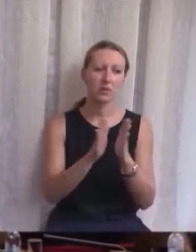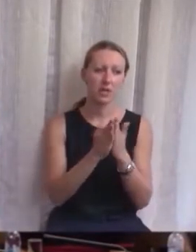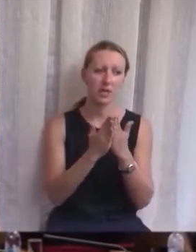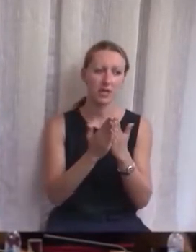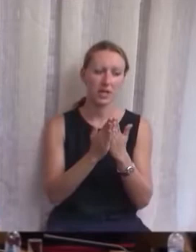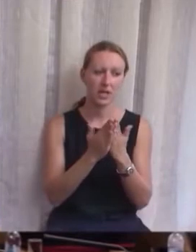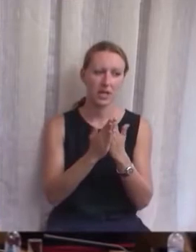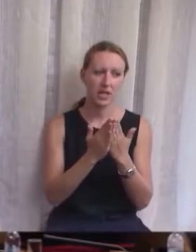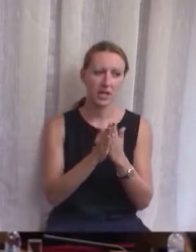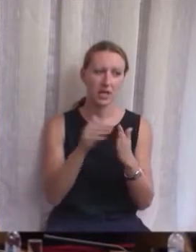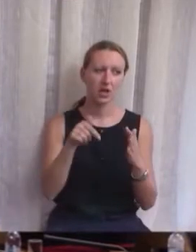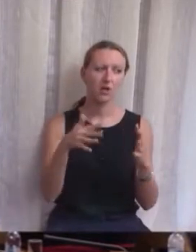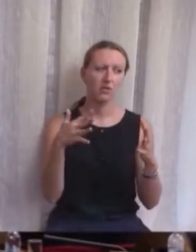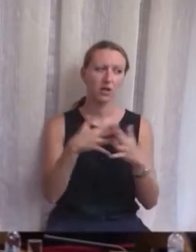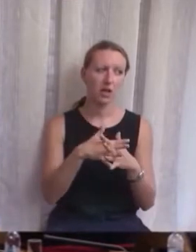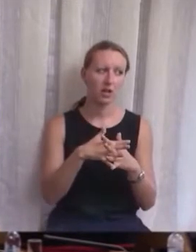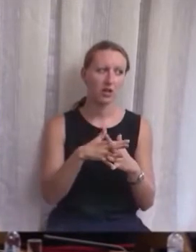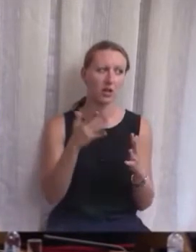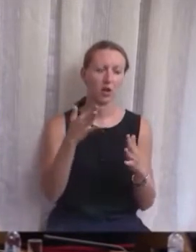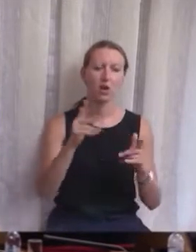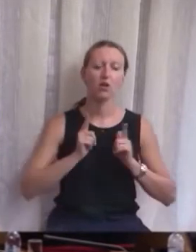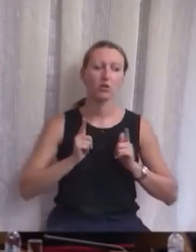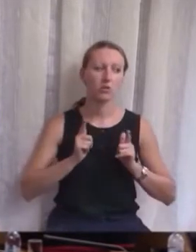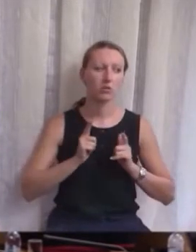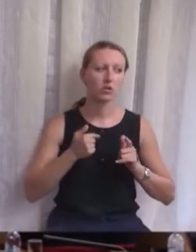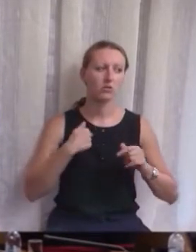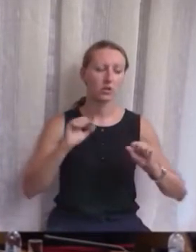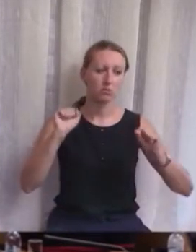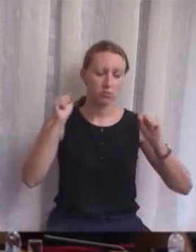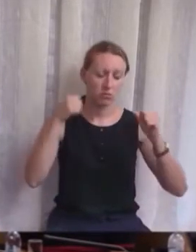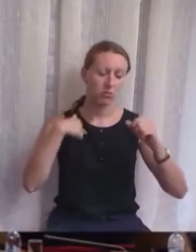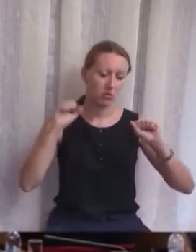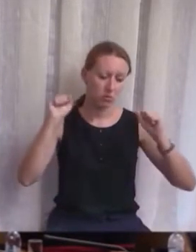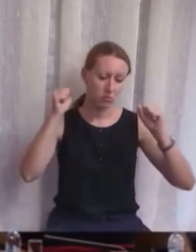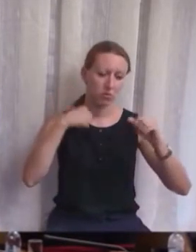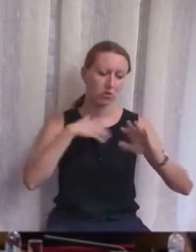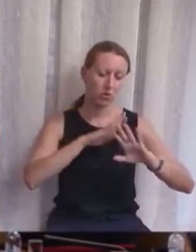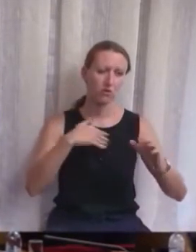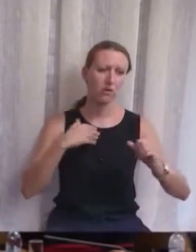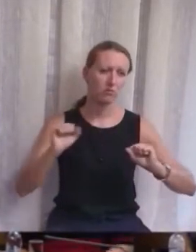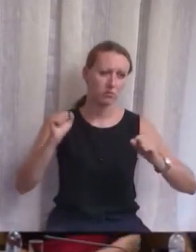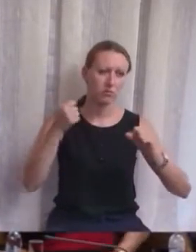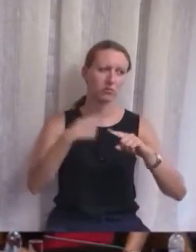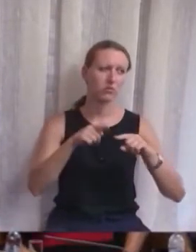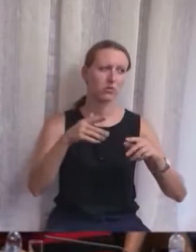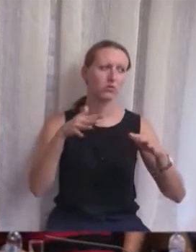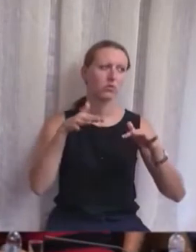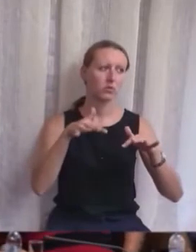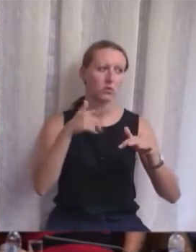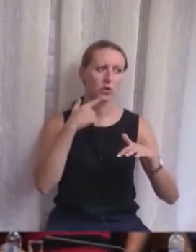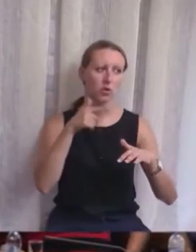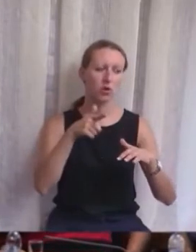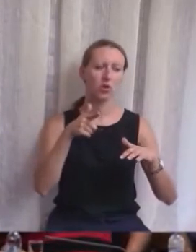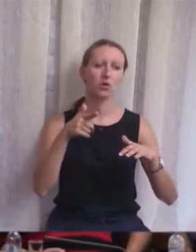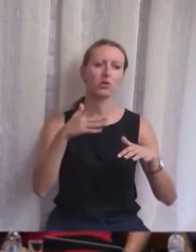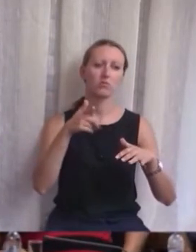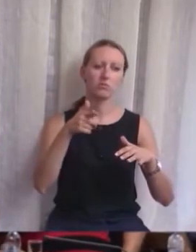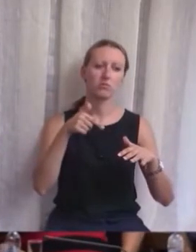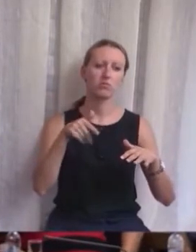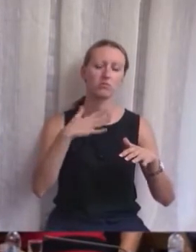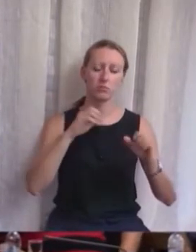drugom... Gledajte, kolega Čurić, ne pusti samo malo.